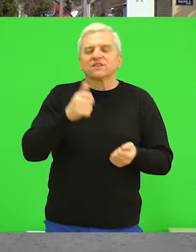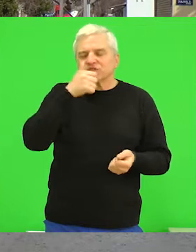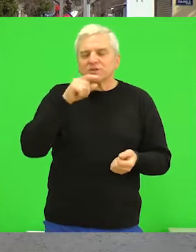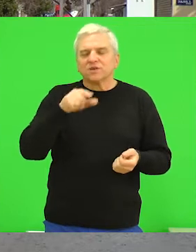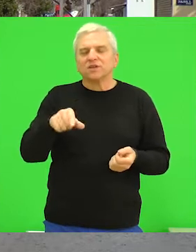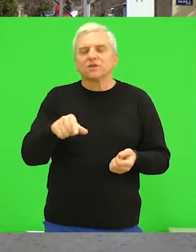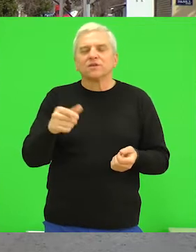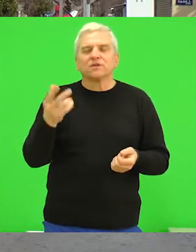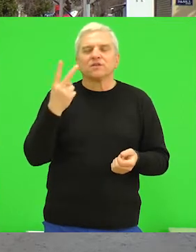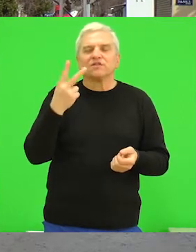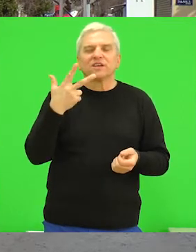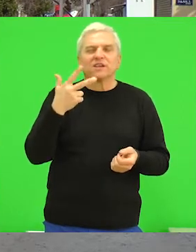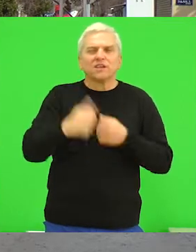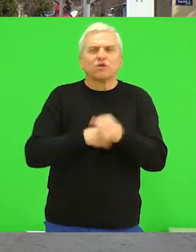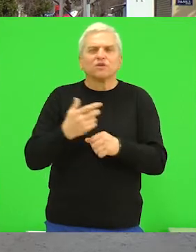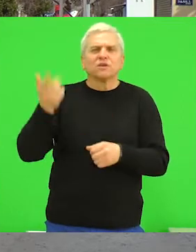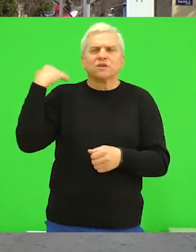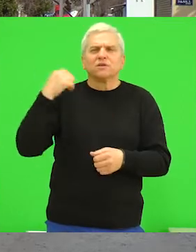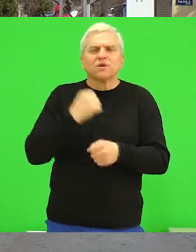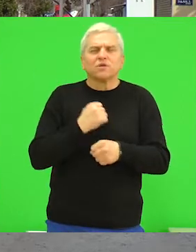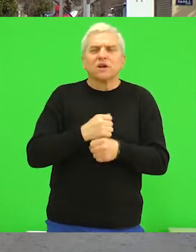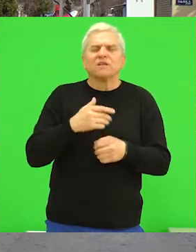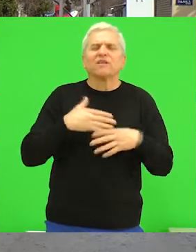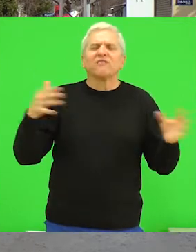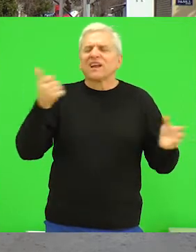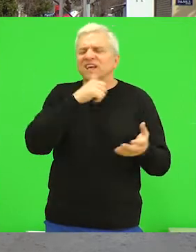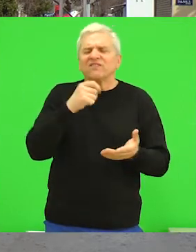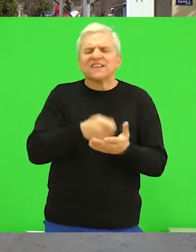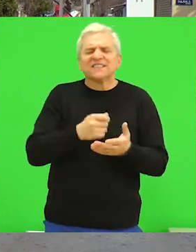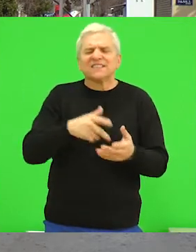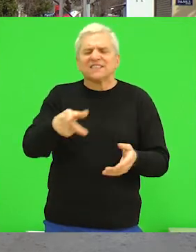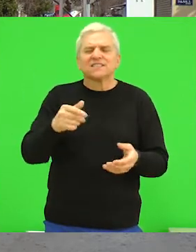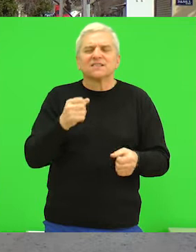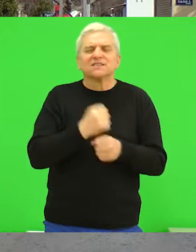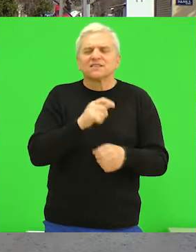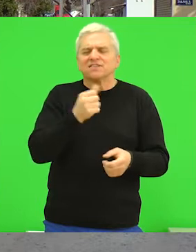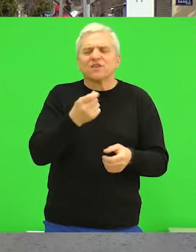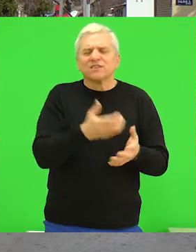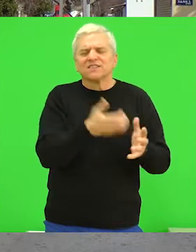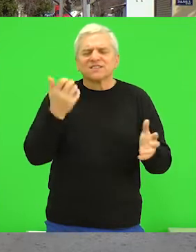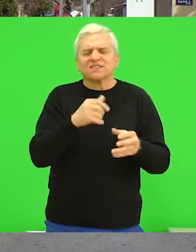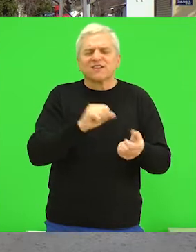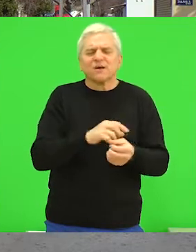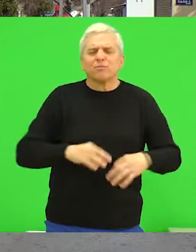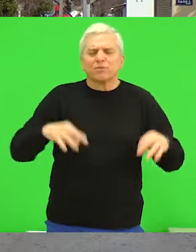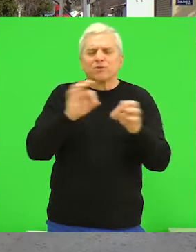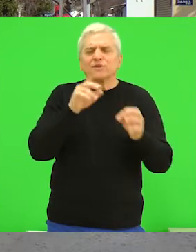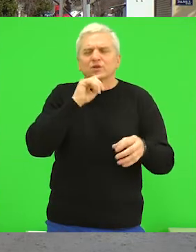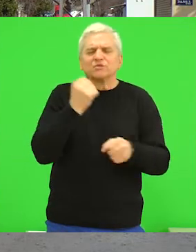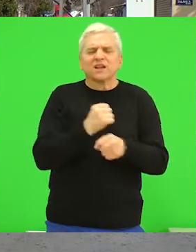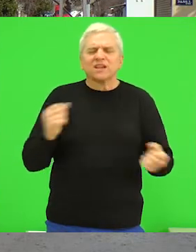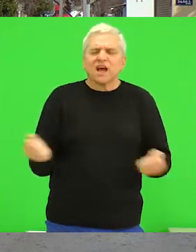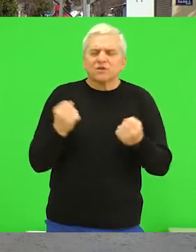da smo u prethodne dve i tri godine realizovali ogromne investicije, da smo iscrpali sve moguće projekte koje smo